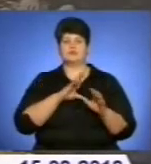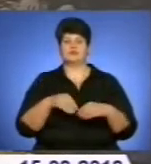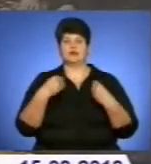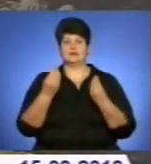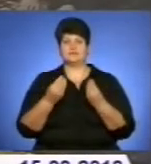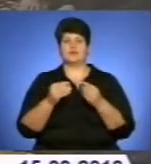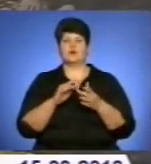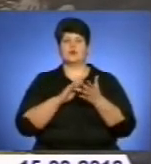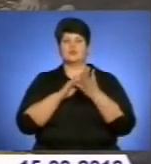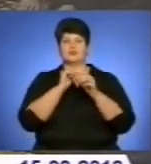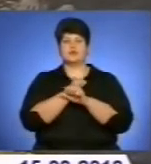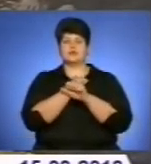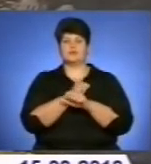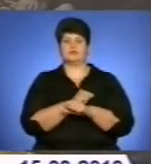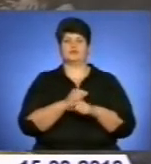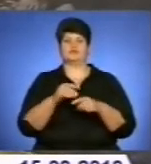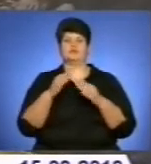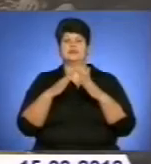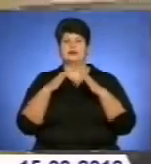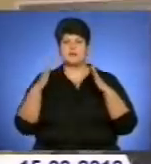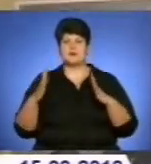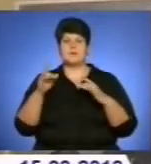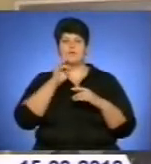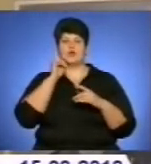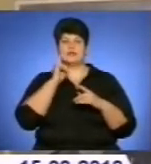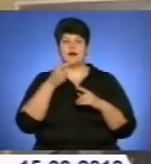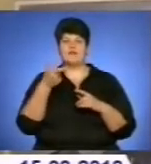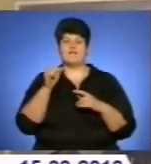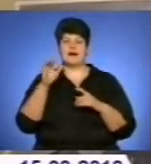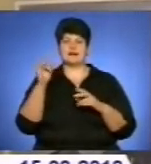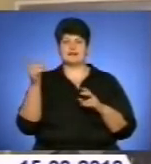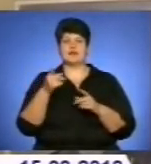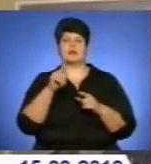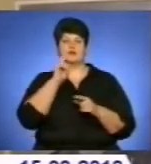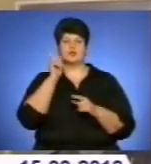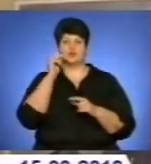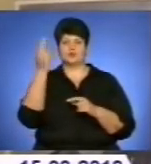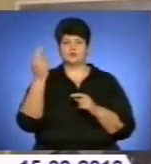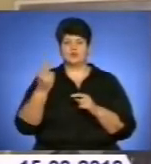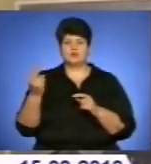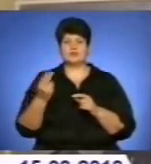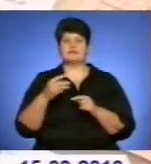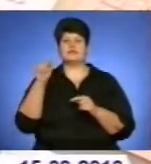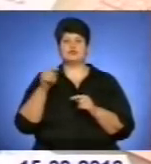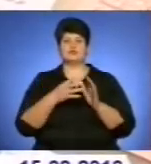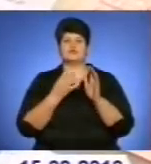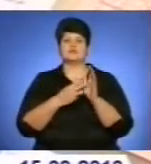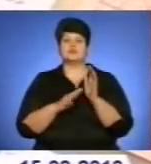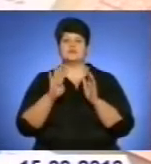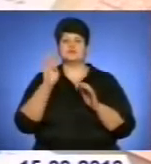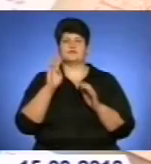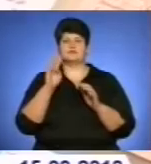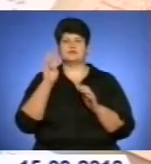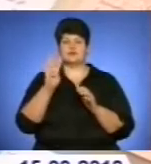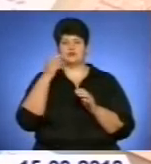проявив здібності до малювання та літературної творчості. Свого першого вірша надрукував 14-річним школярем у газеті